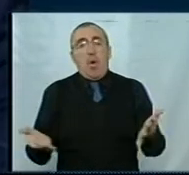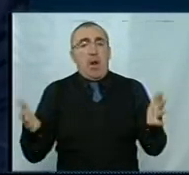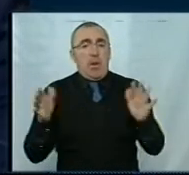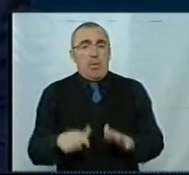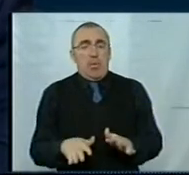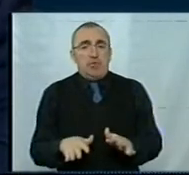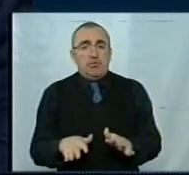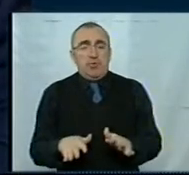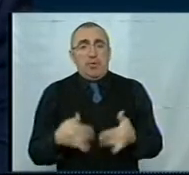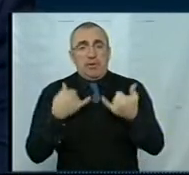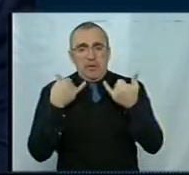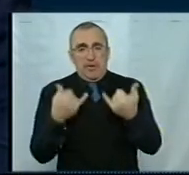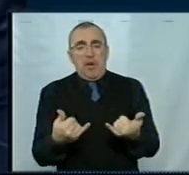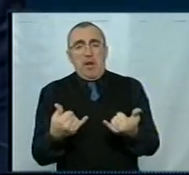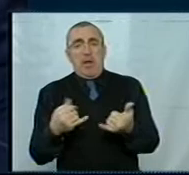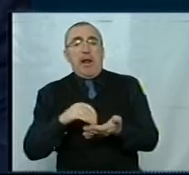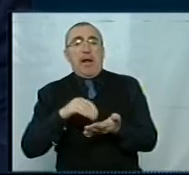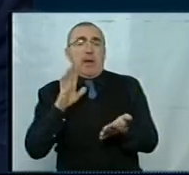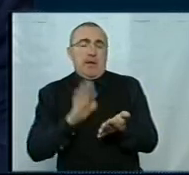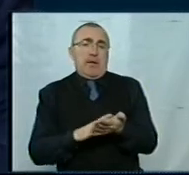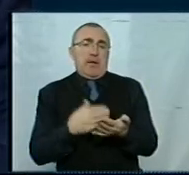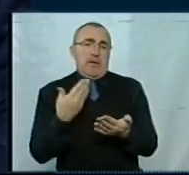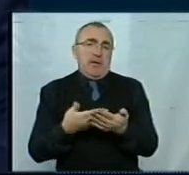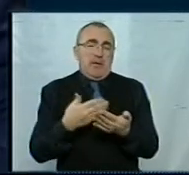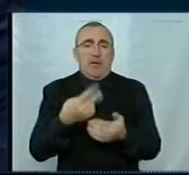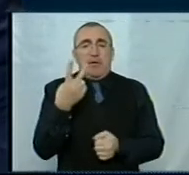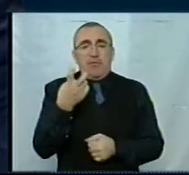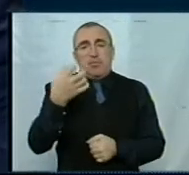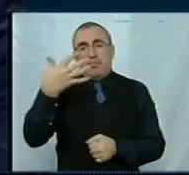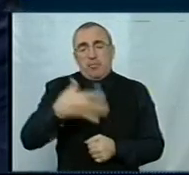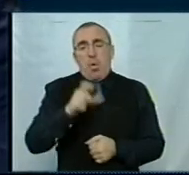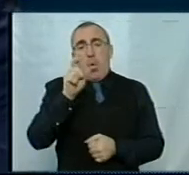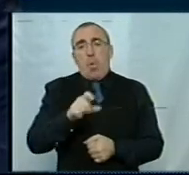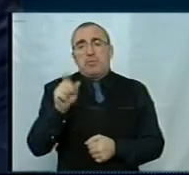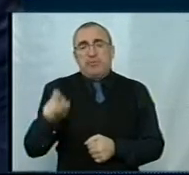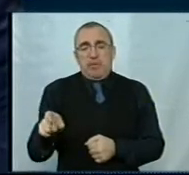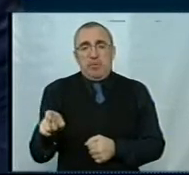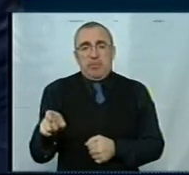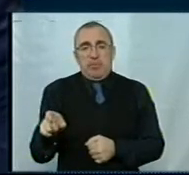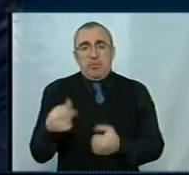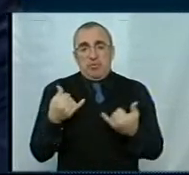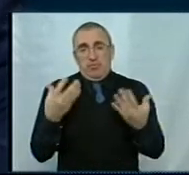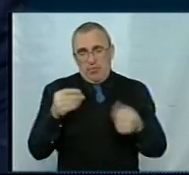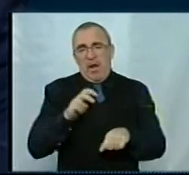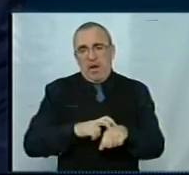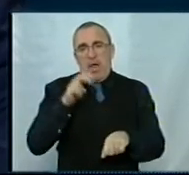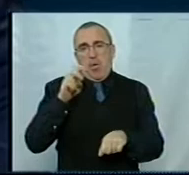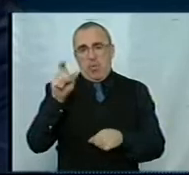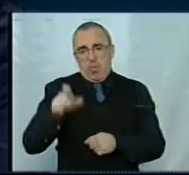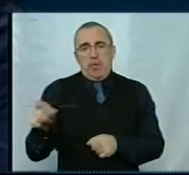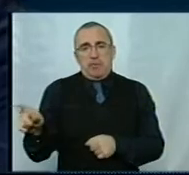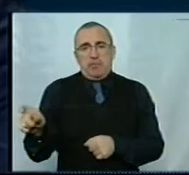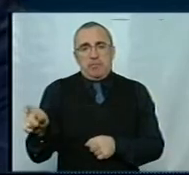в реєстрації близько 250 осіб на сьогоднішній день. Лікарі? Так, безумовно.